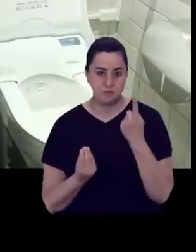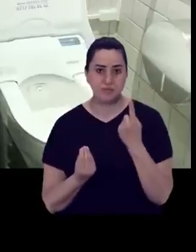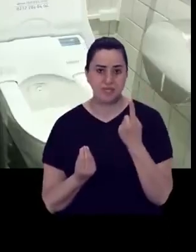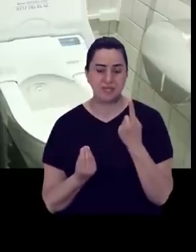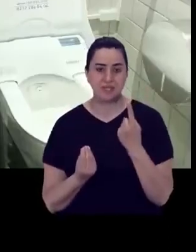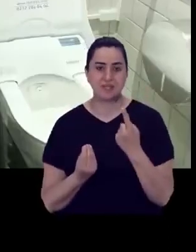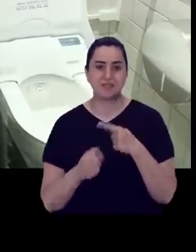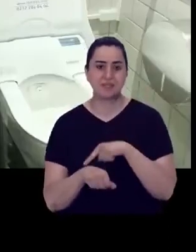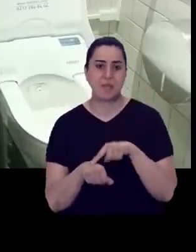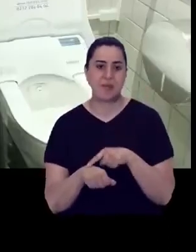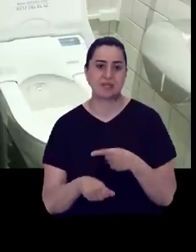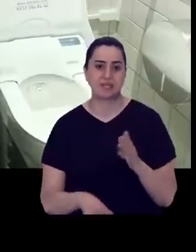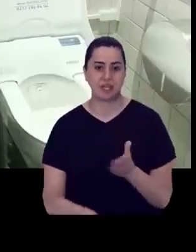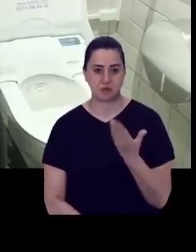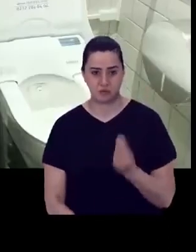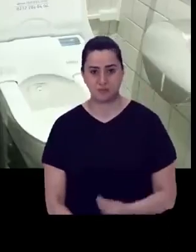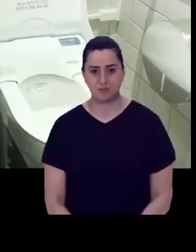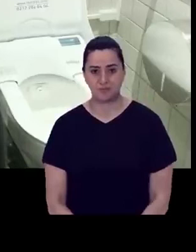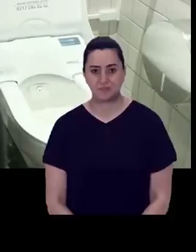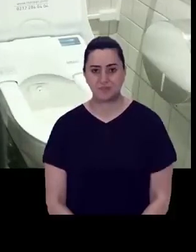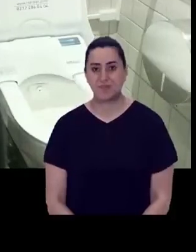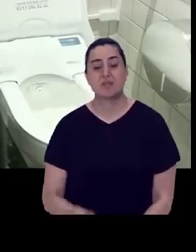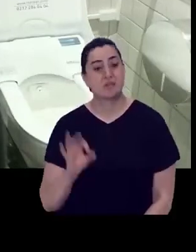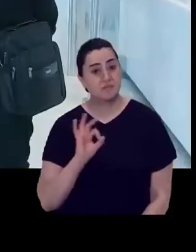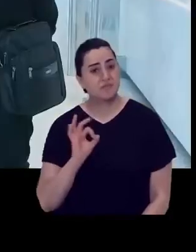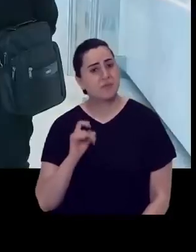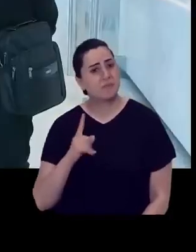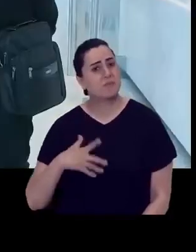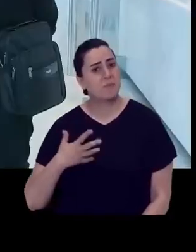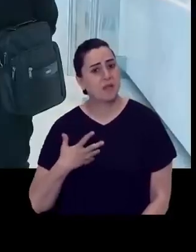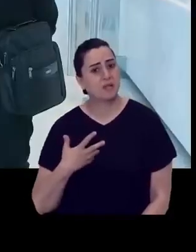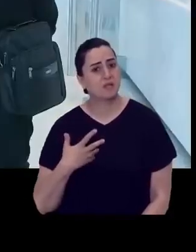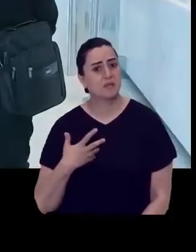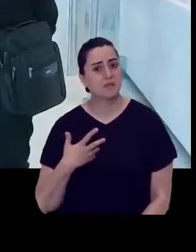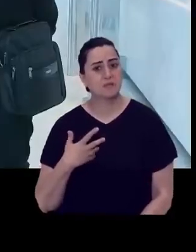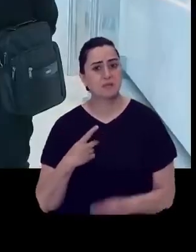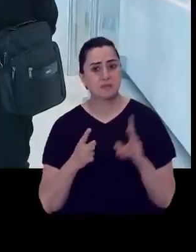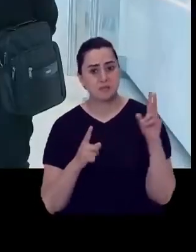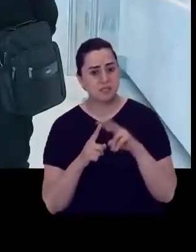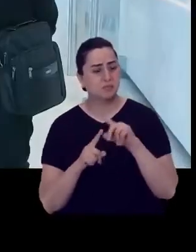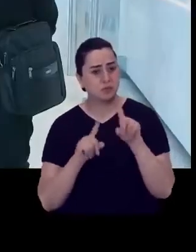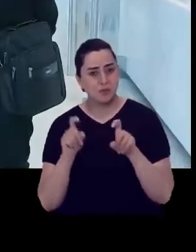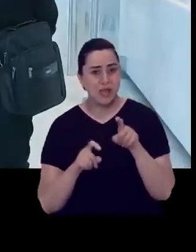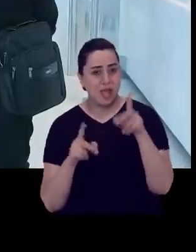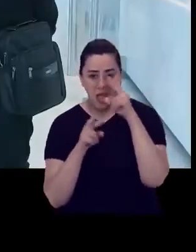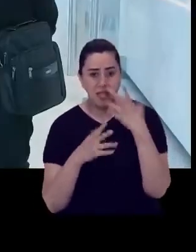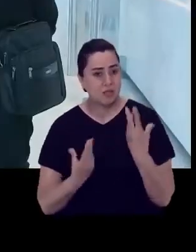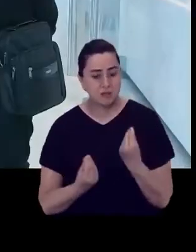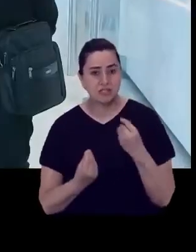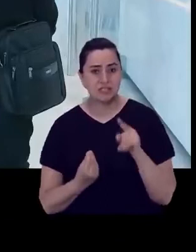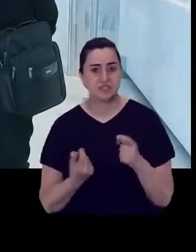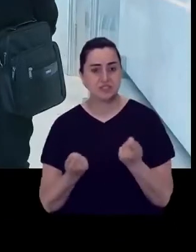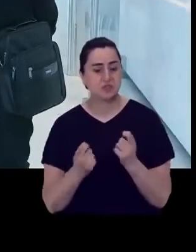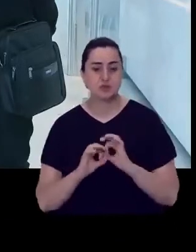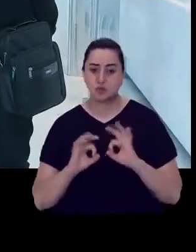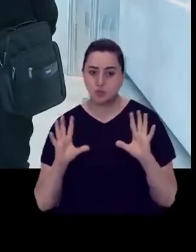süreçten geçiyoruz aslında. Şunu merak ediyorum diğer katılımcılara da sordum. Hayaliniz ne? Müthiş